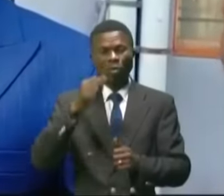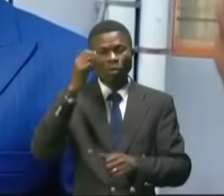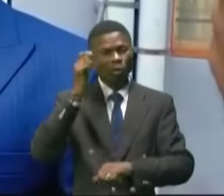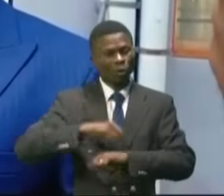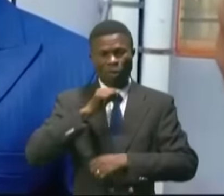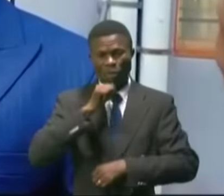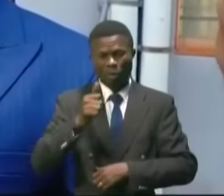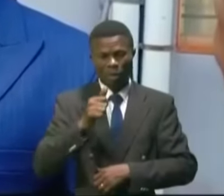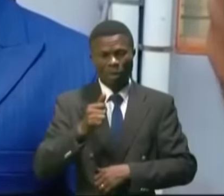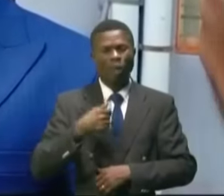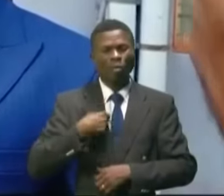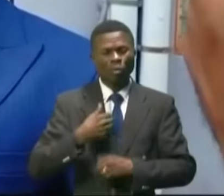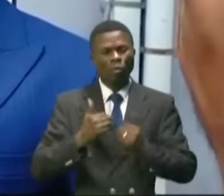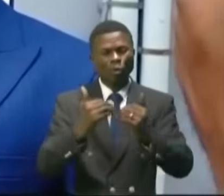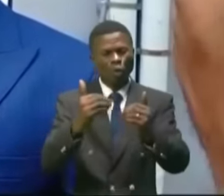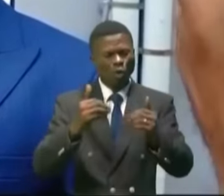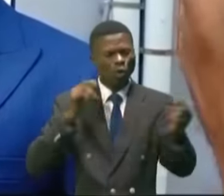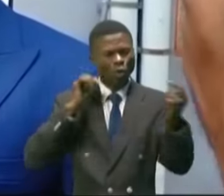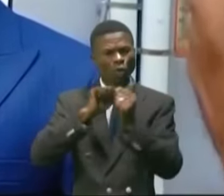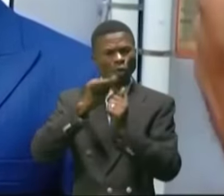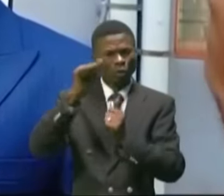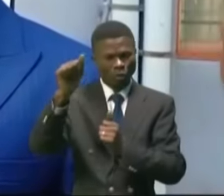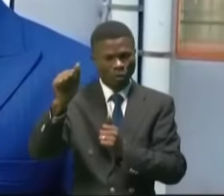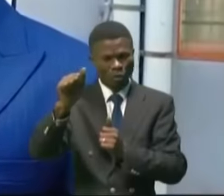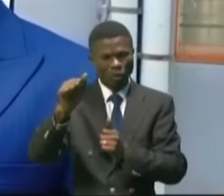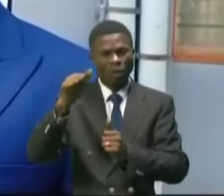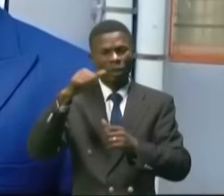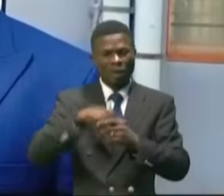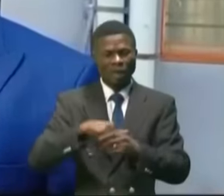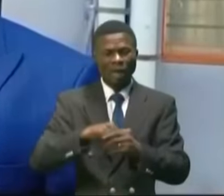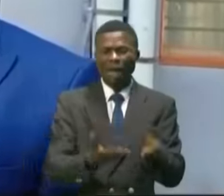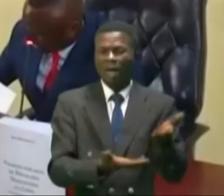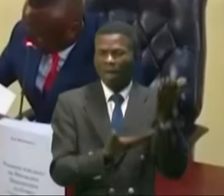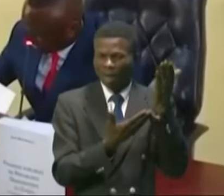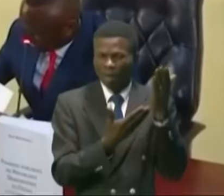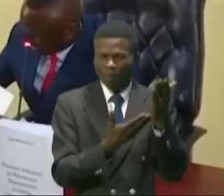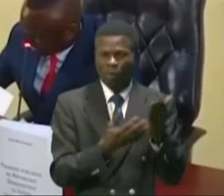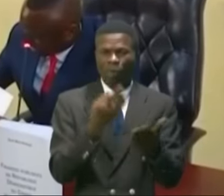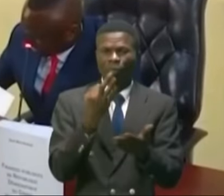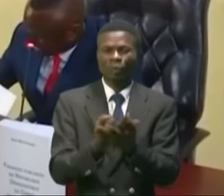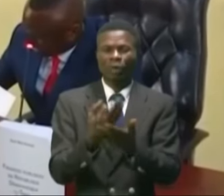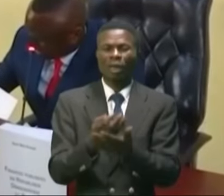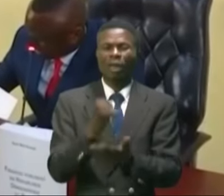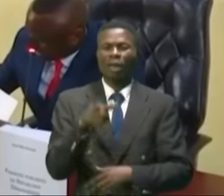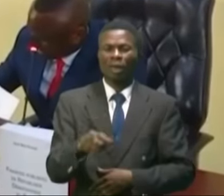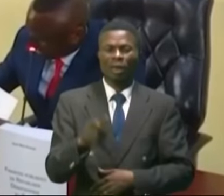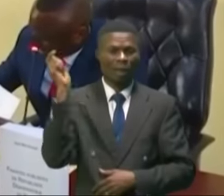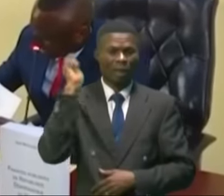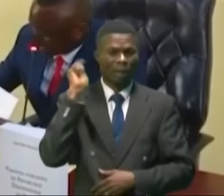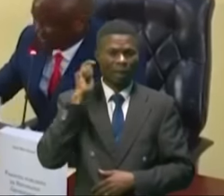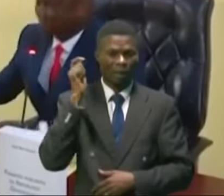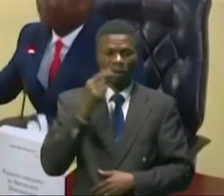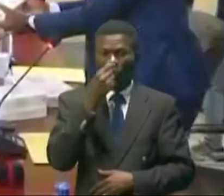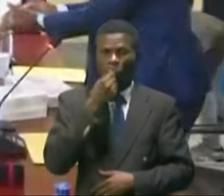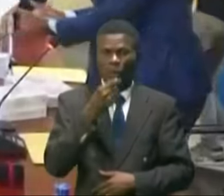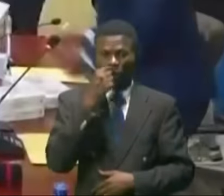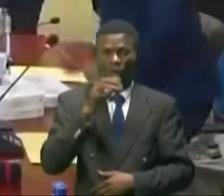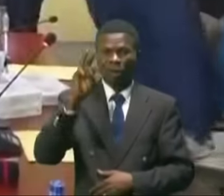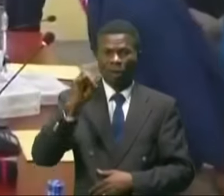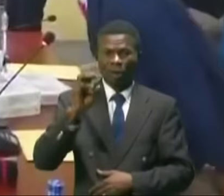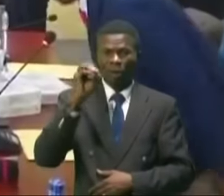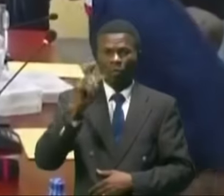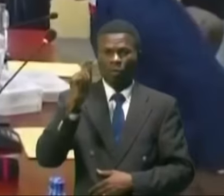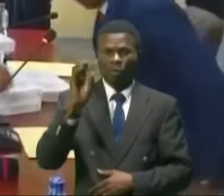je suis allé très loin en faisant même des sciences économiques. » Le professeur Joseph Mwoto a